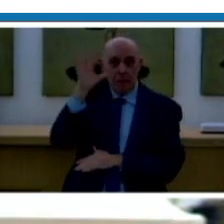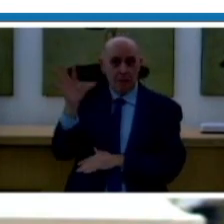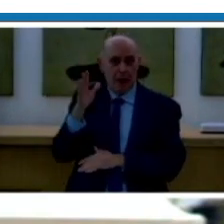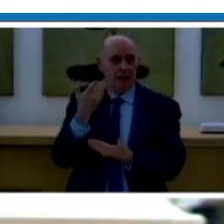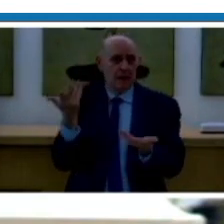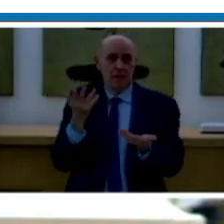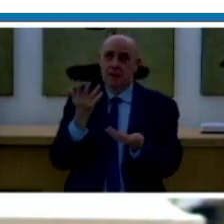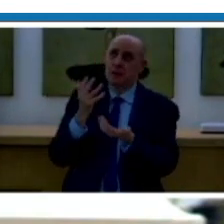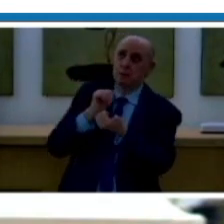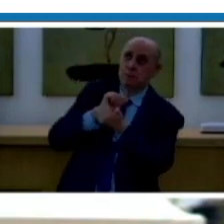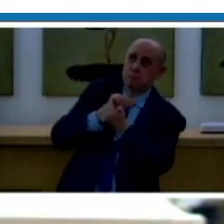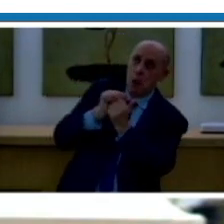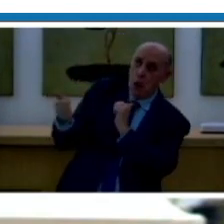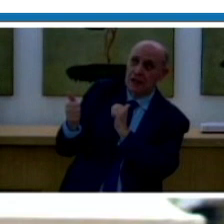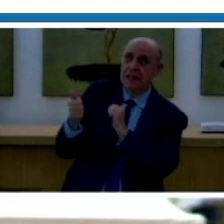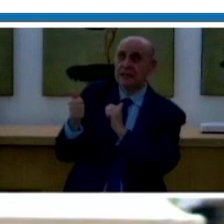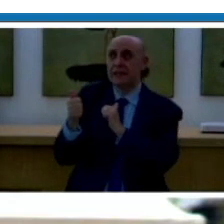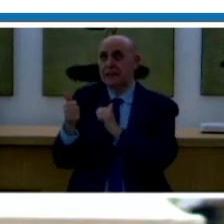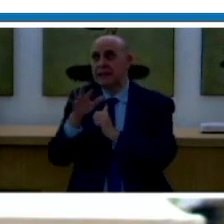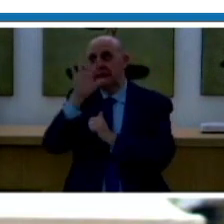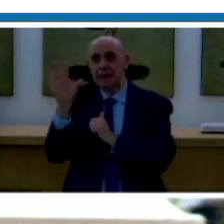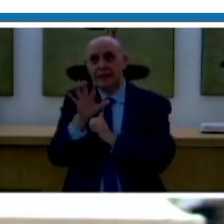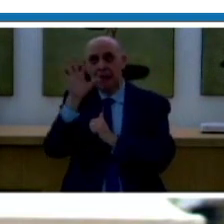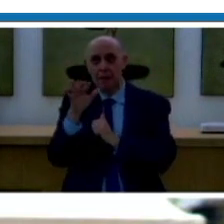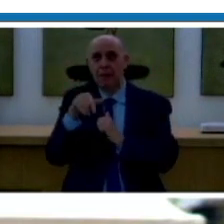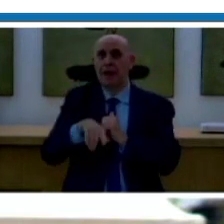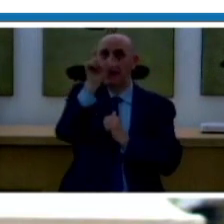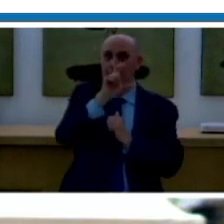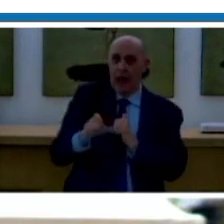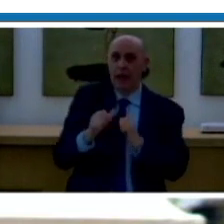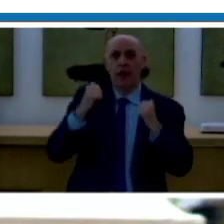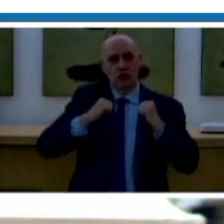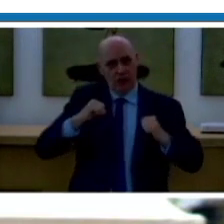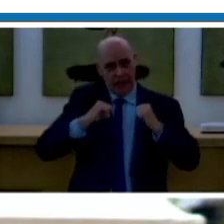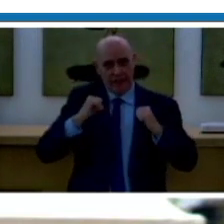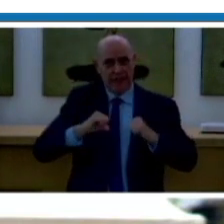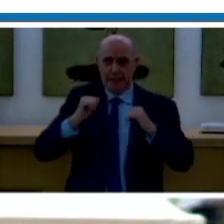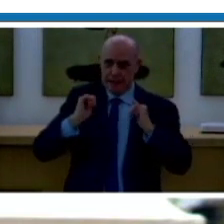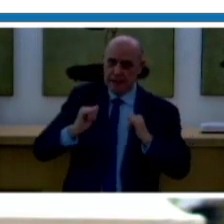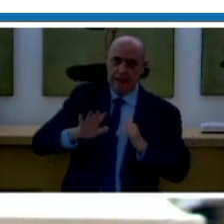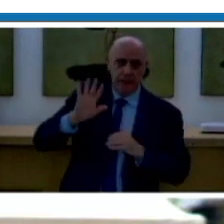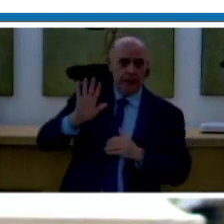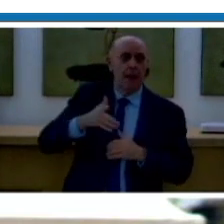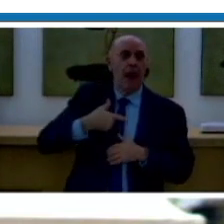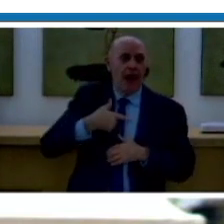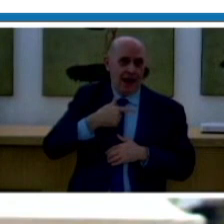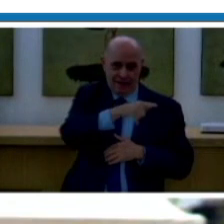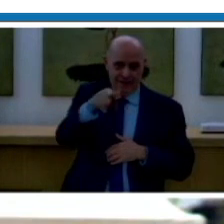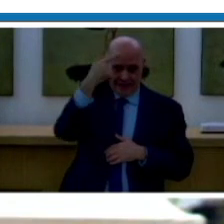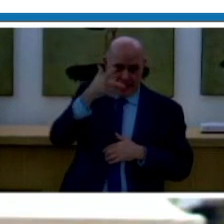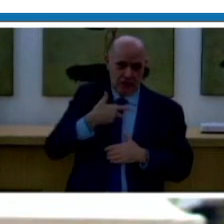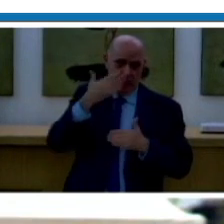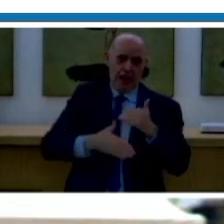disponibile per tutti i cittadini italiani, ovviamente con le limitazioni che sappiamo. Vi dico soltanto